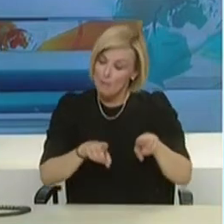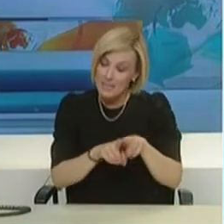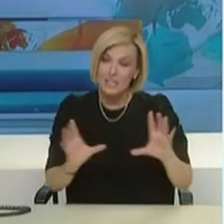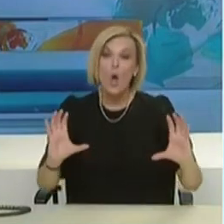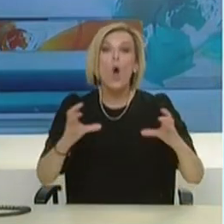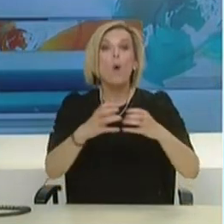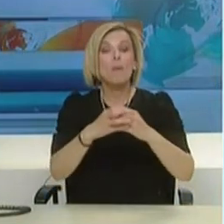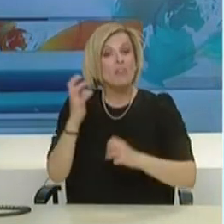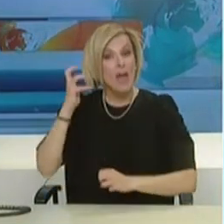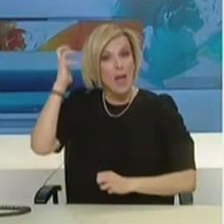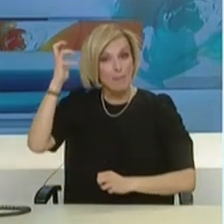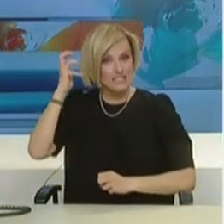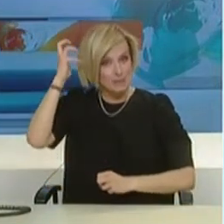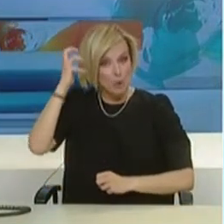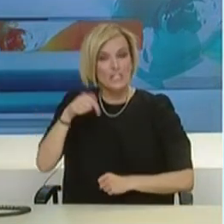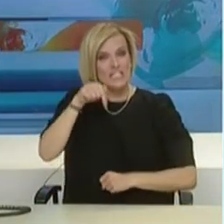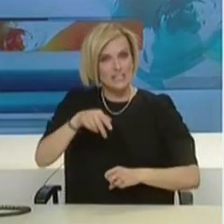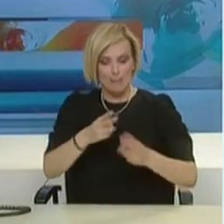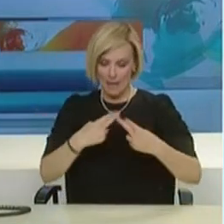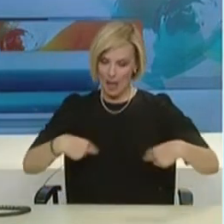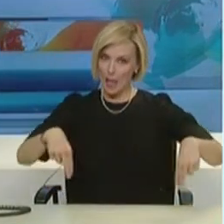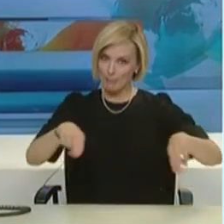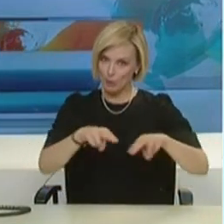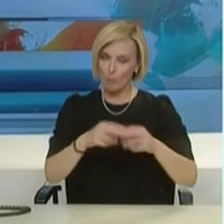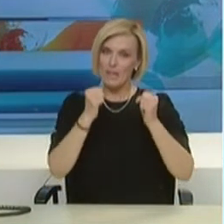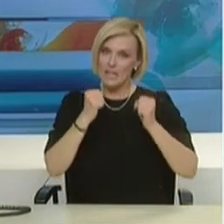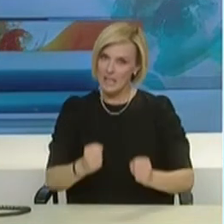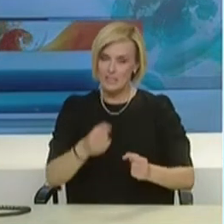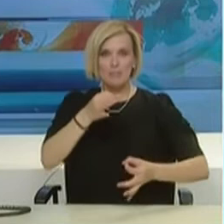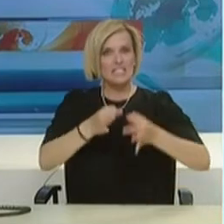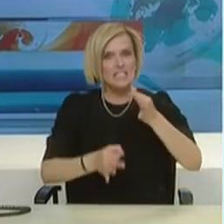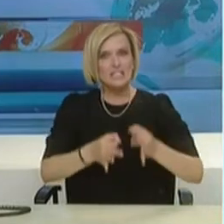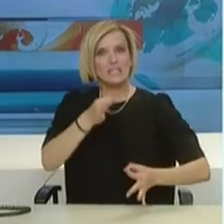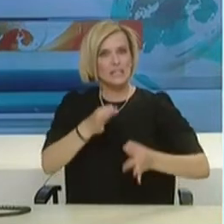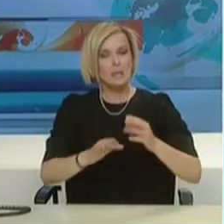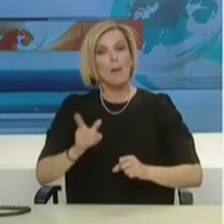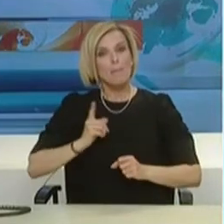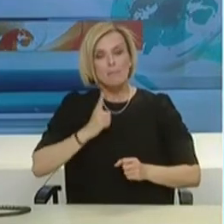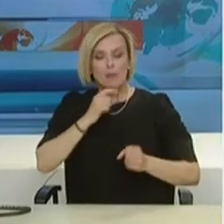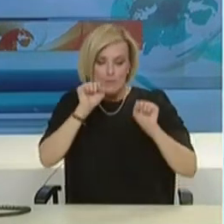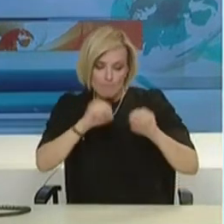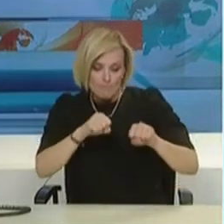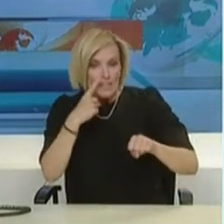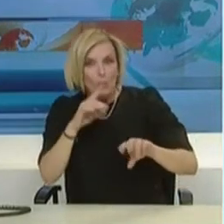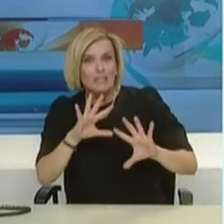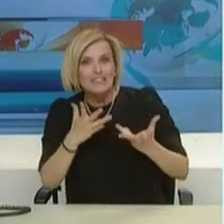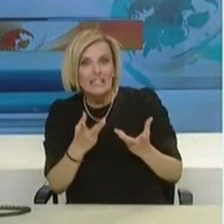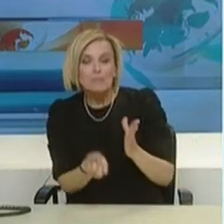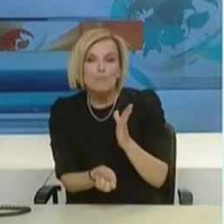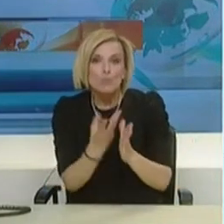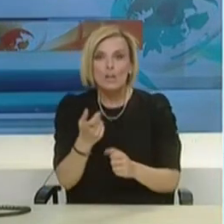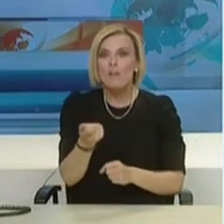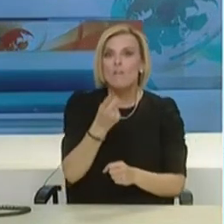συζητήθηκε σήμερα στην Επιτροπή μας και θα σχολιαστεί και εγκριθεί και από την Ελληνική Εταιρεία Εντατικής Θεραπείας.